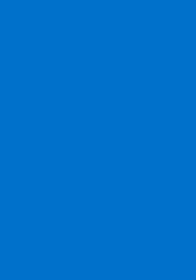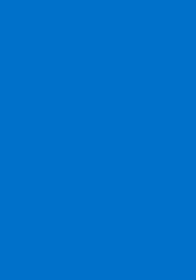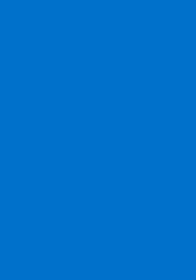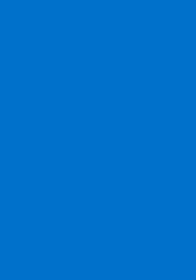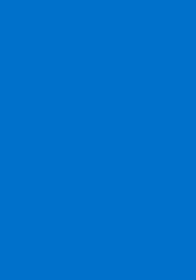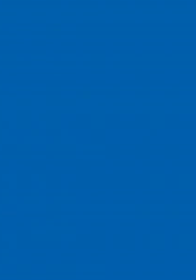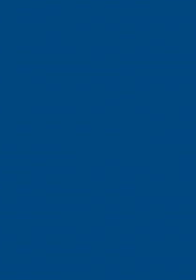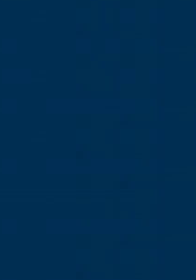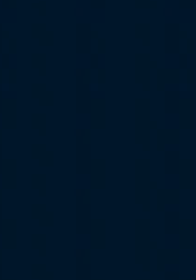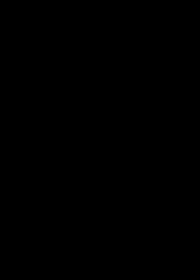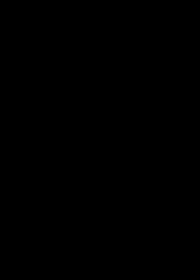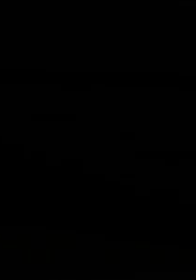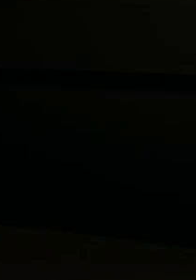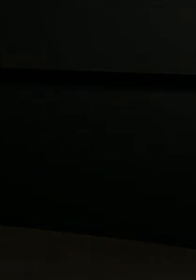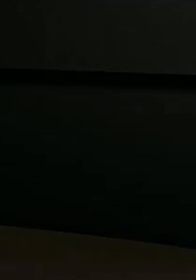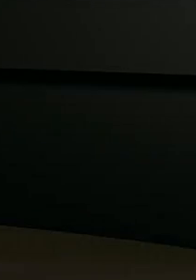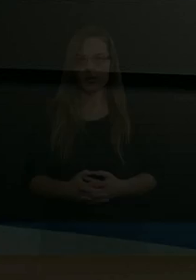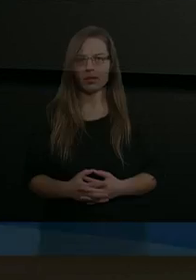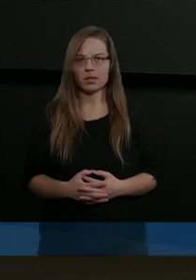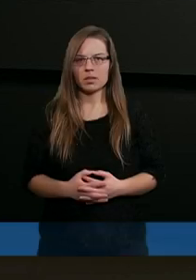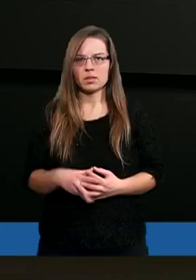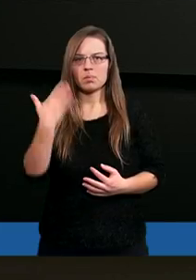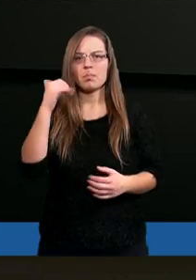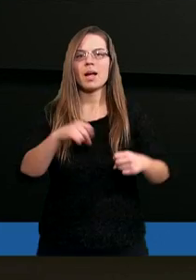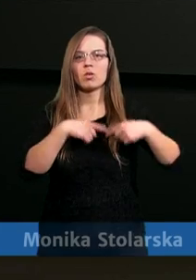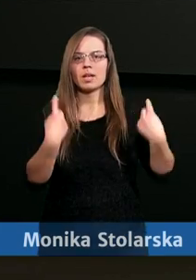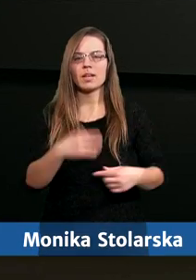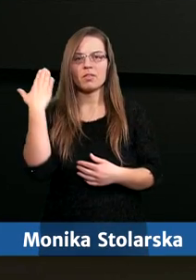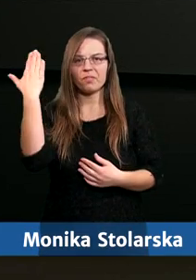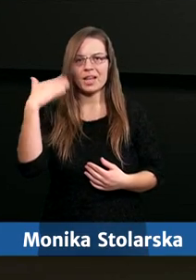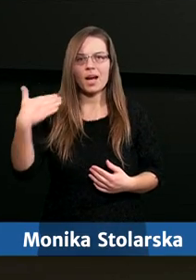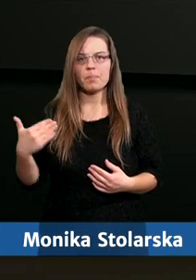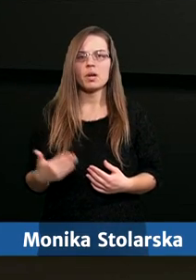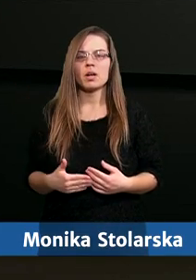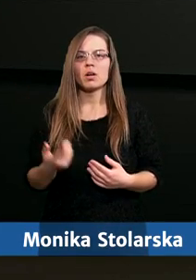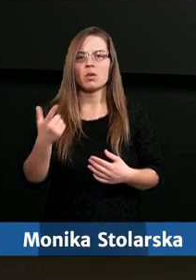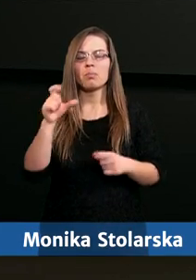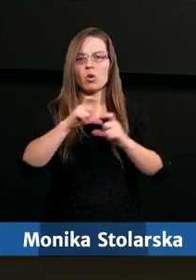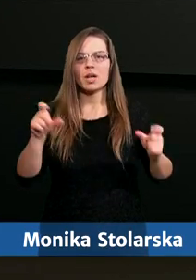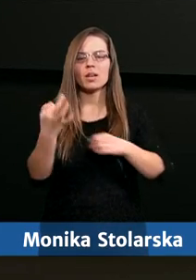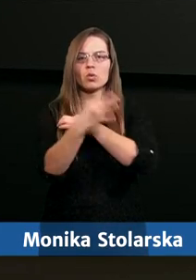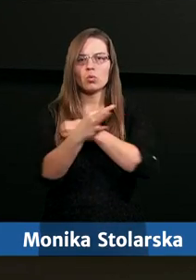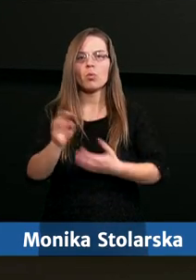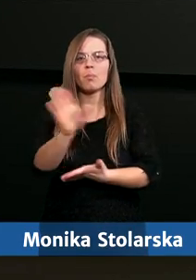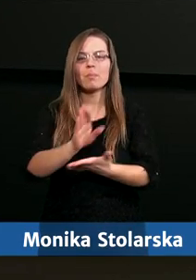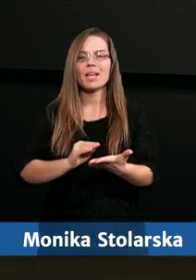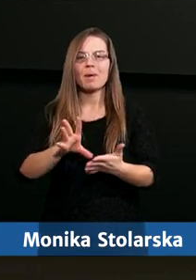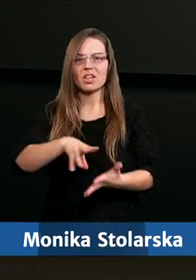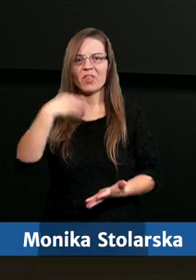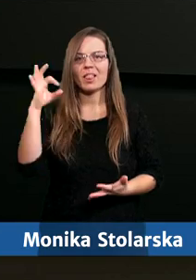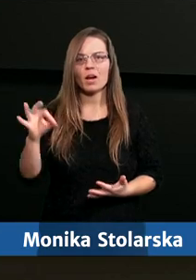Dziękujemy. Bardzo serdecznie witam podczas studium Pisma Świętego.